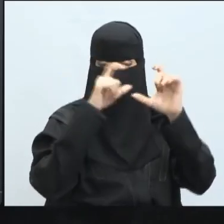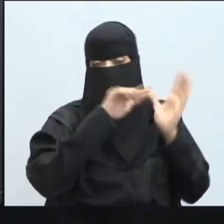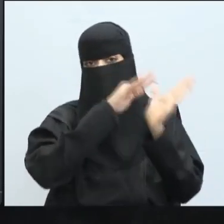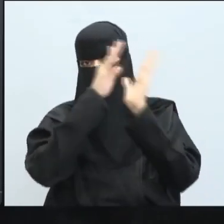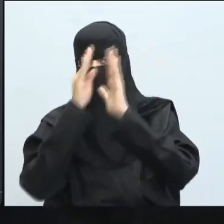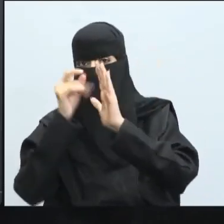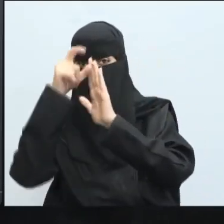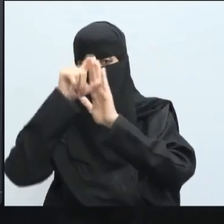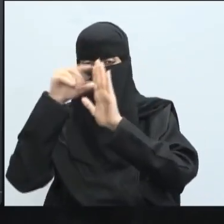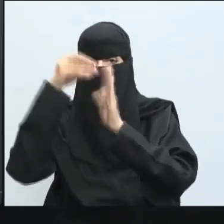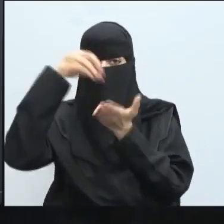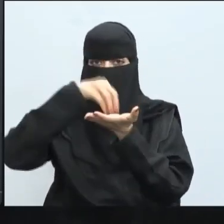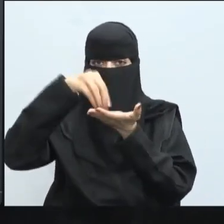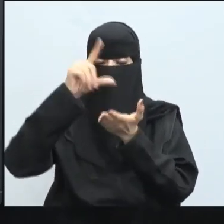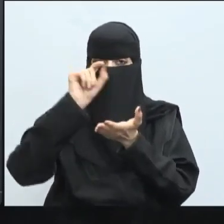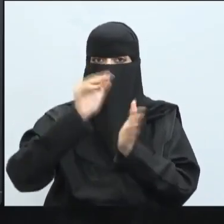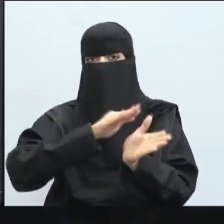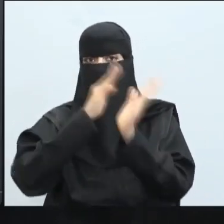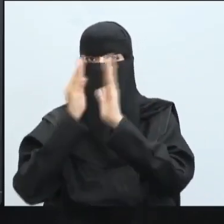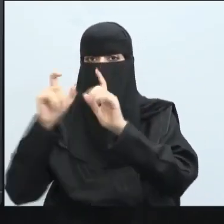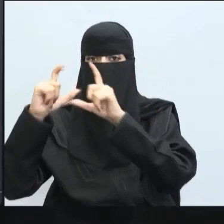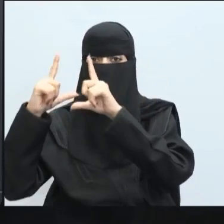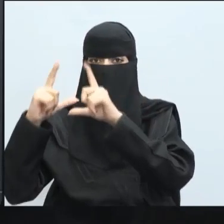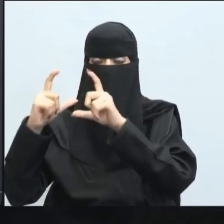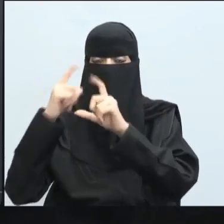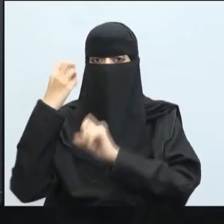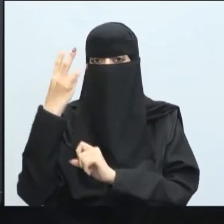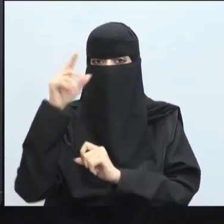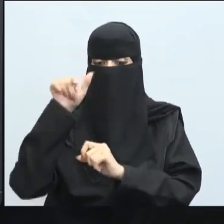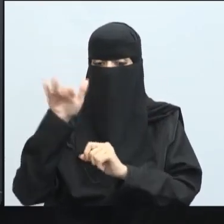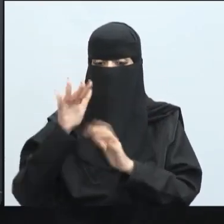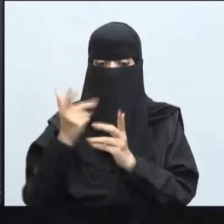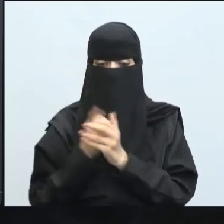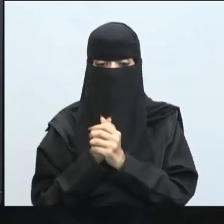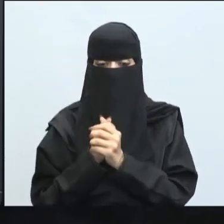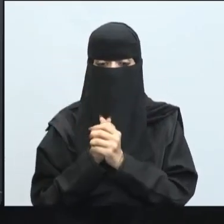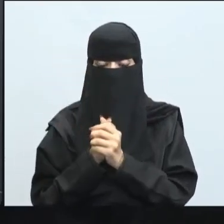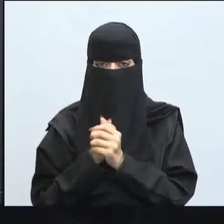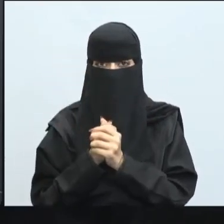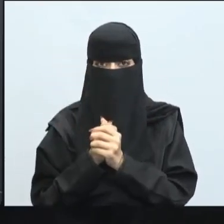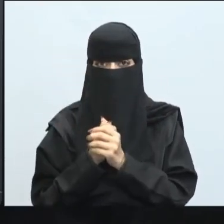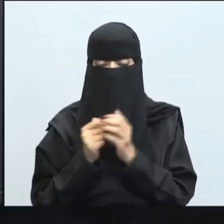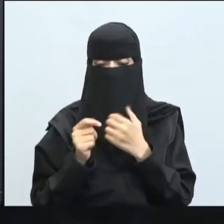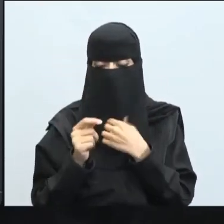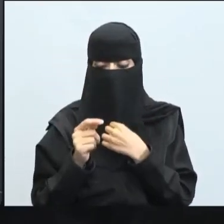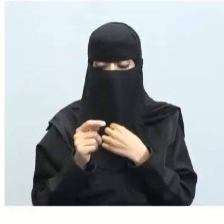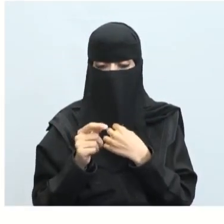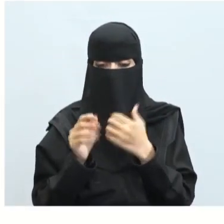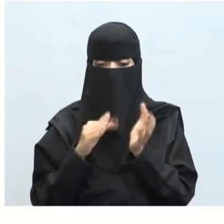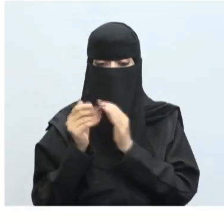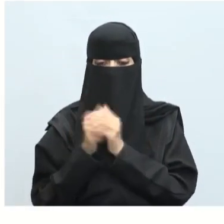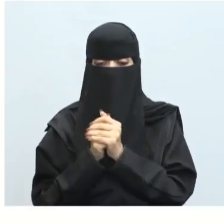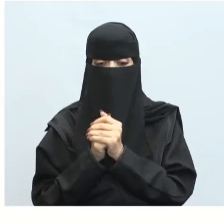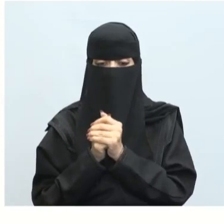المستخدم أحد هذه القوائم إما المصمك أو بوليفارد الرياض سيتي فهنا سينقله إلى الشاشة